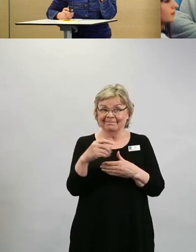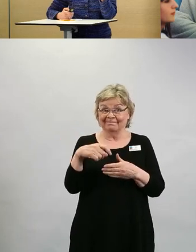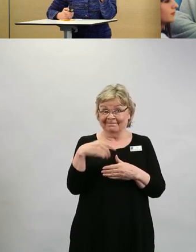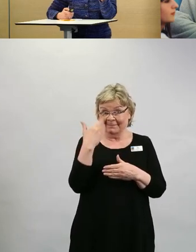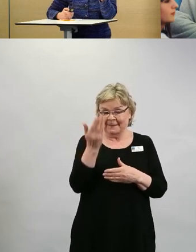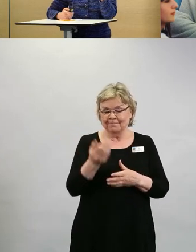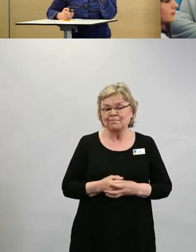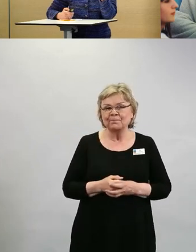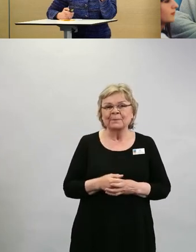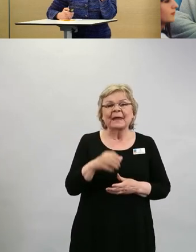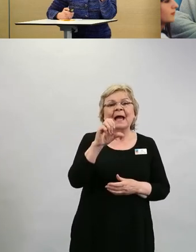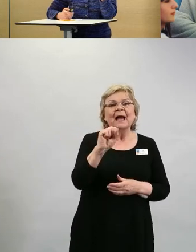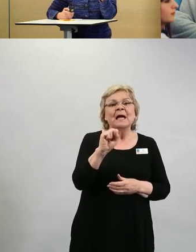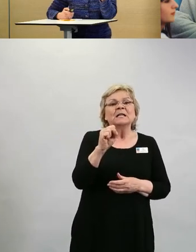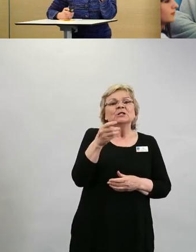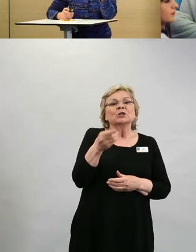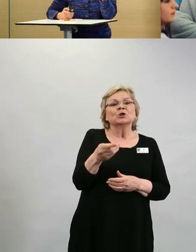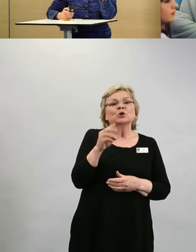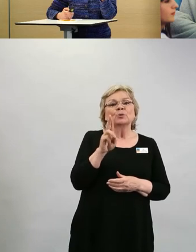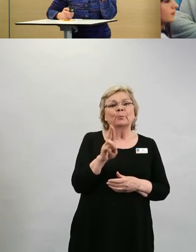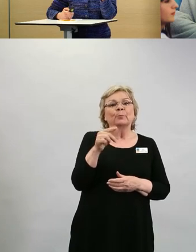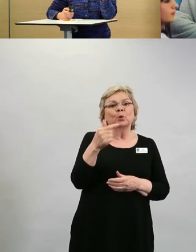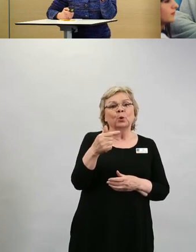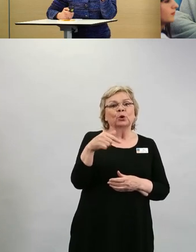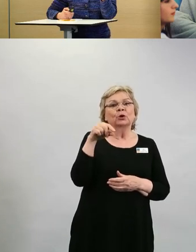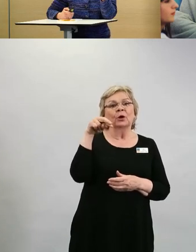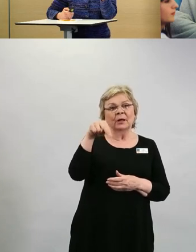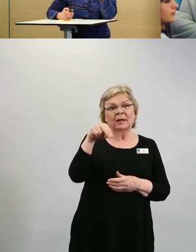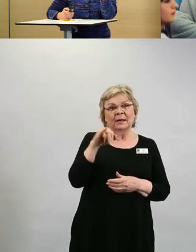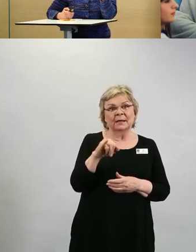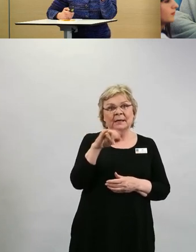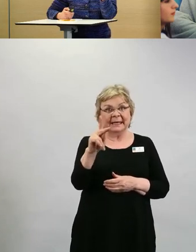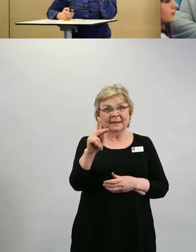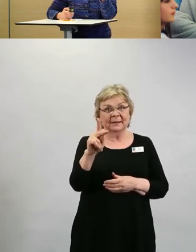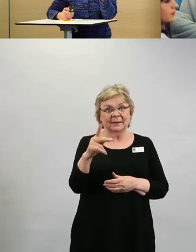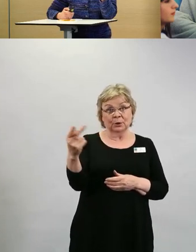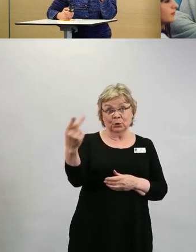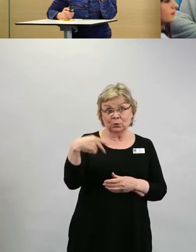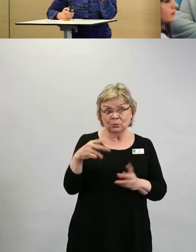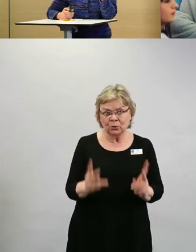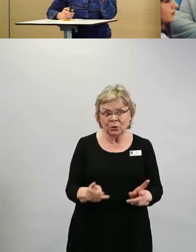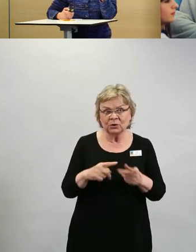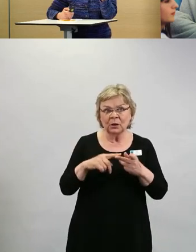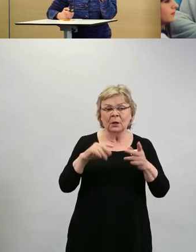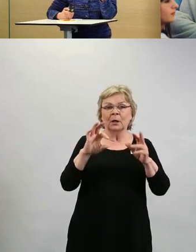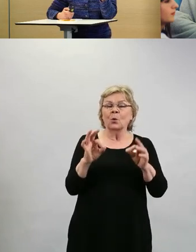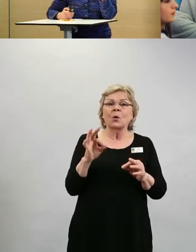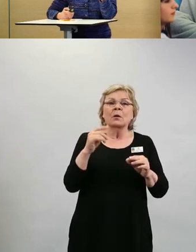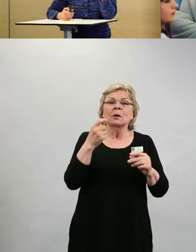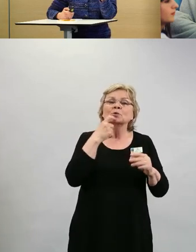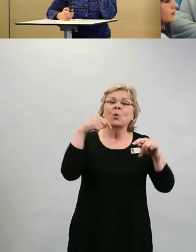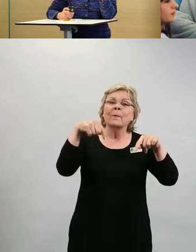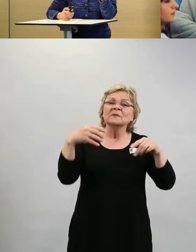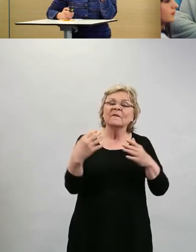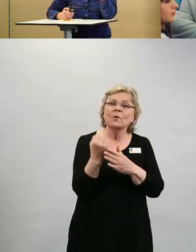Sputnikista on myös ollut kysymyksiä, että voidaanko Suomessa ottaa käyttöön.